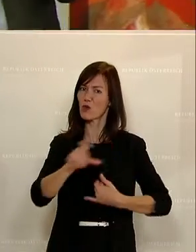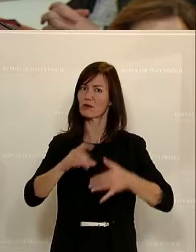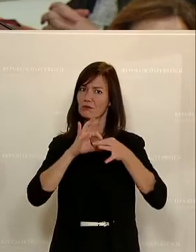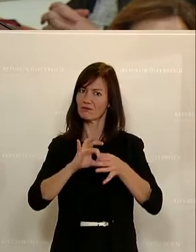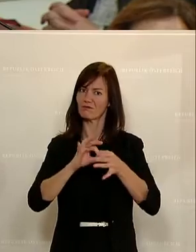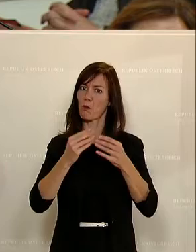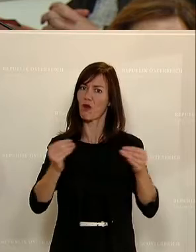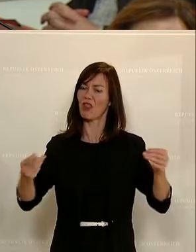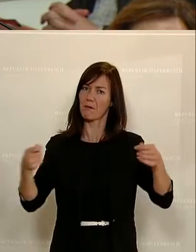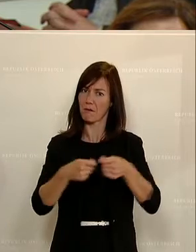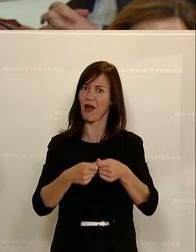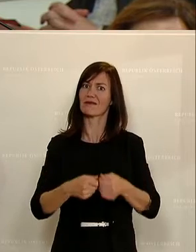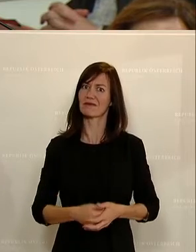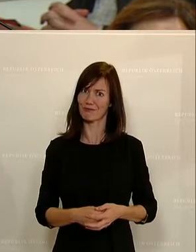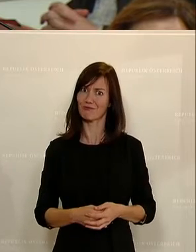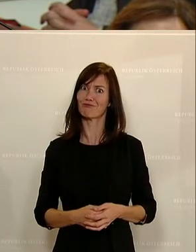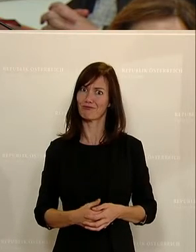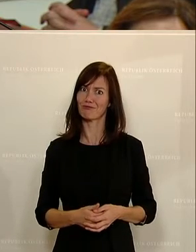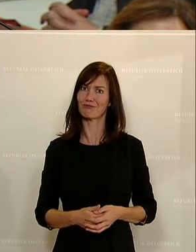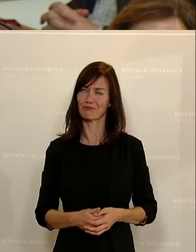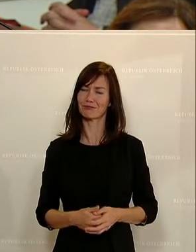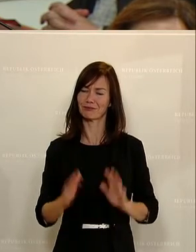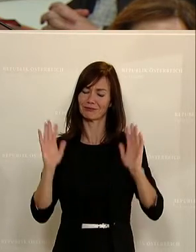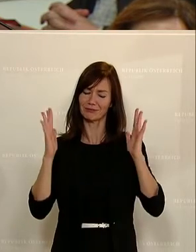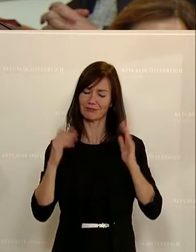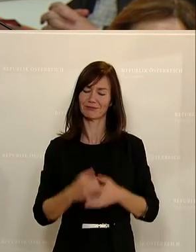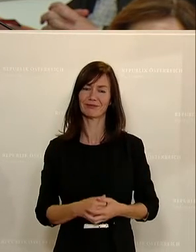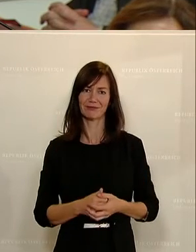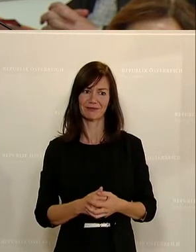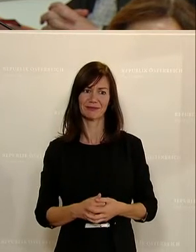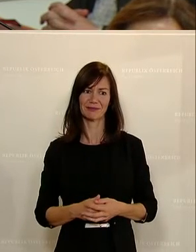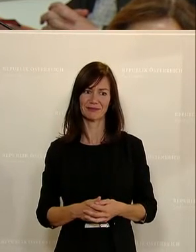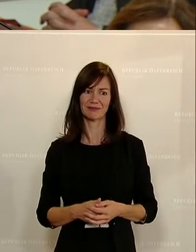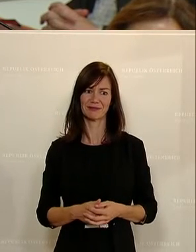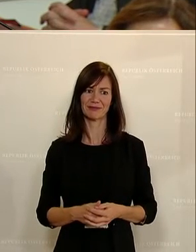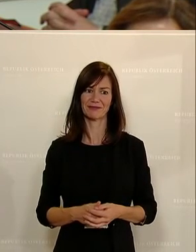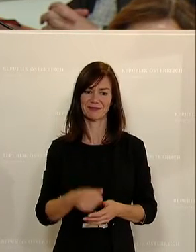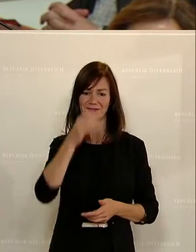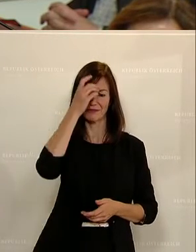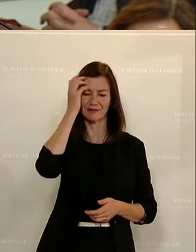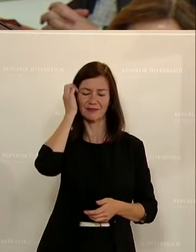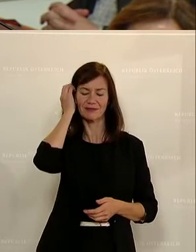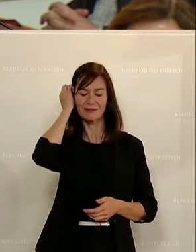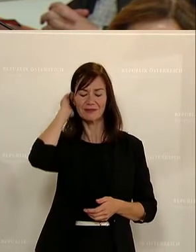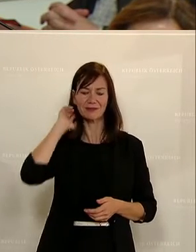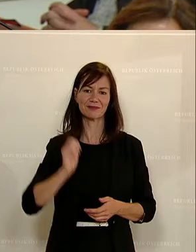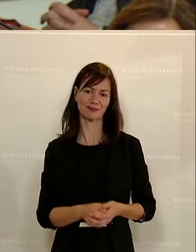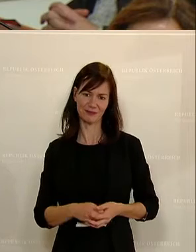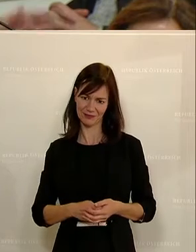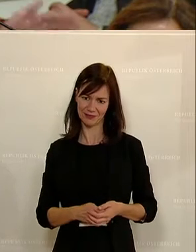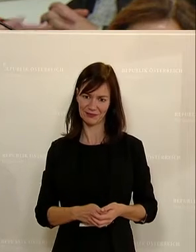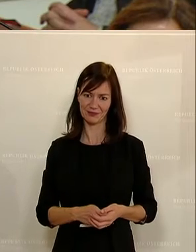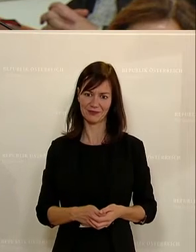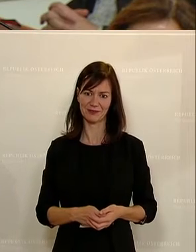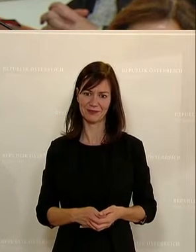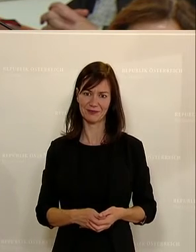müssen